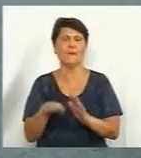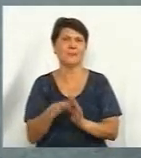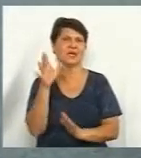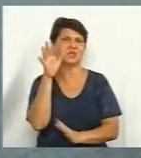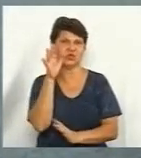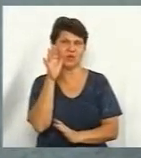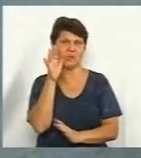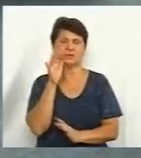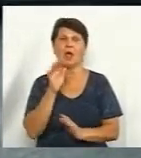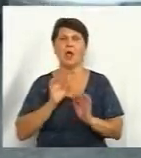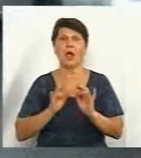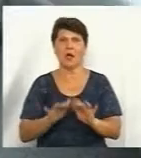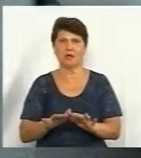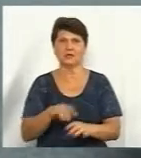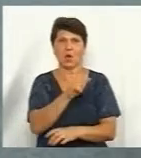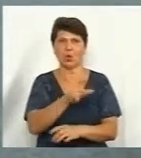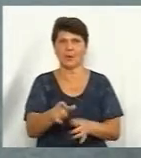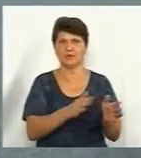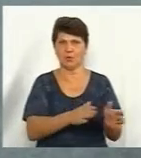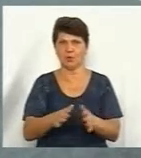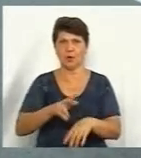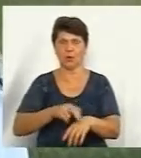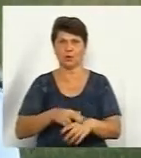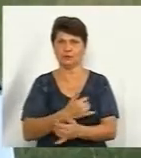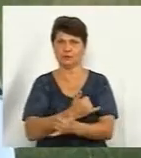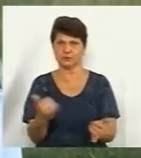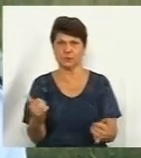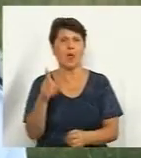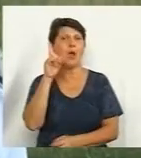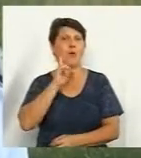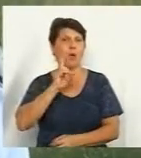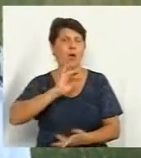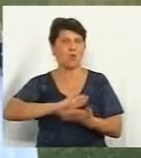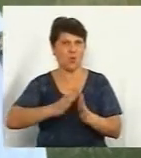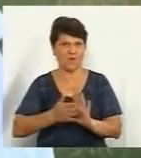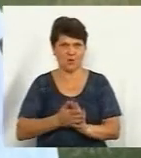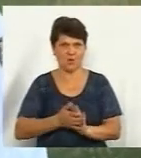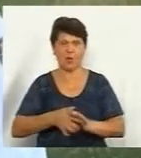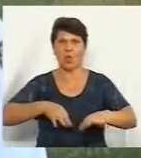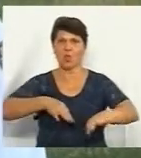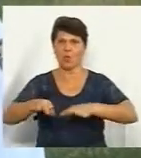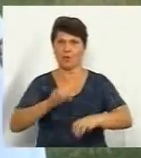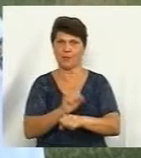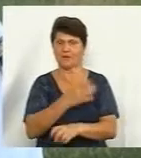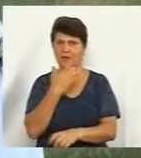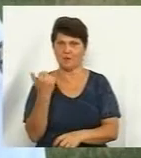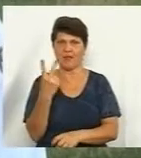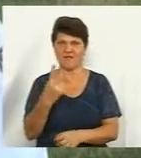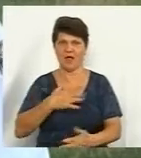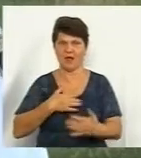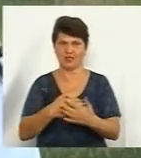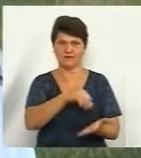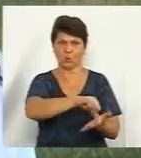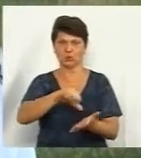забезпечує поліція. Вроді би домовилися, поки дорогу не перекриваємо. Люди нас розуміють. Є два активних учасника, які хочуть